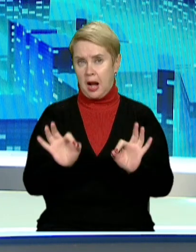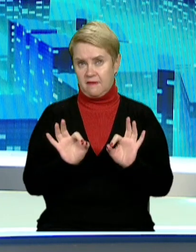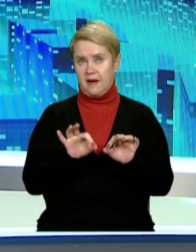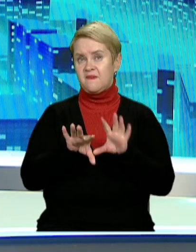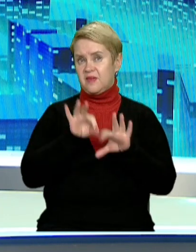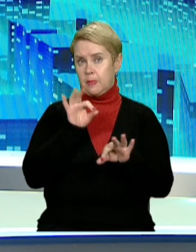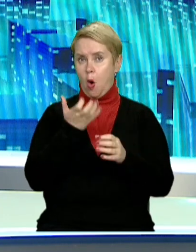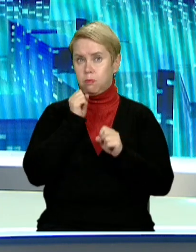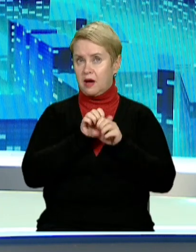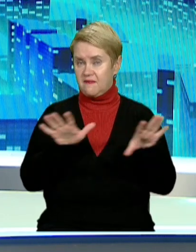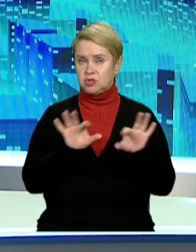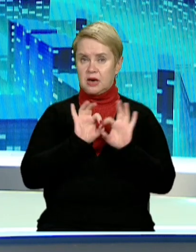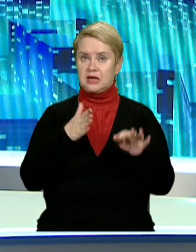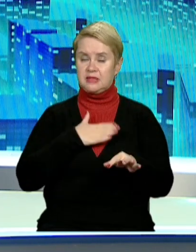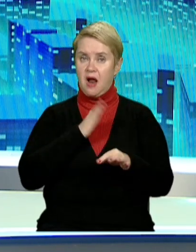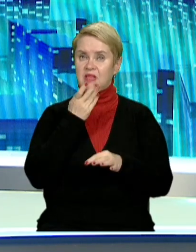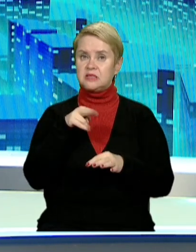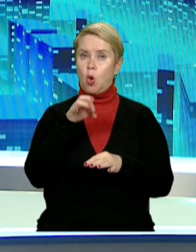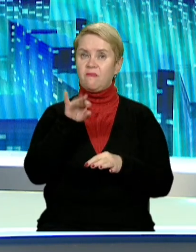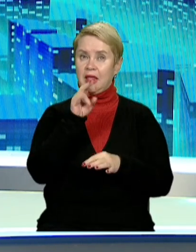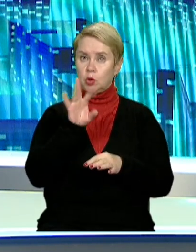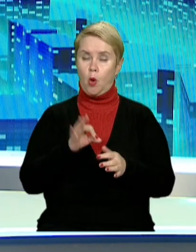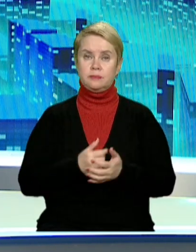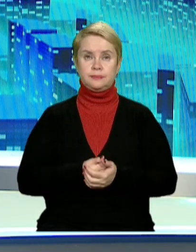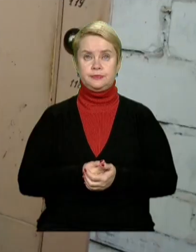вибрати обігрівач, розкаже наш Владислав Авдієнко.